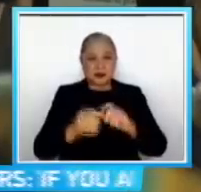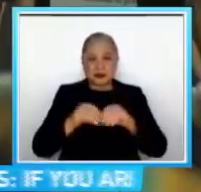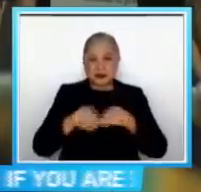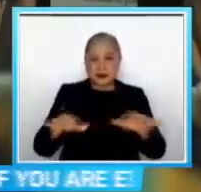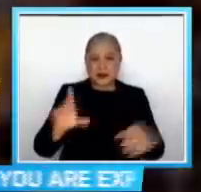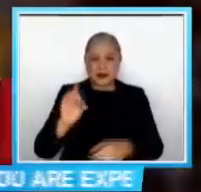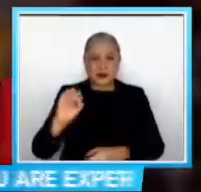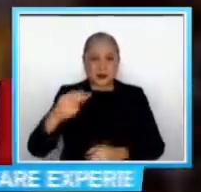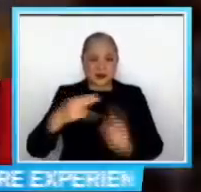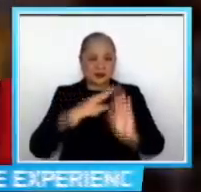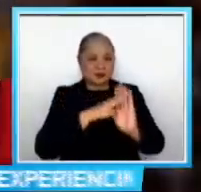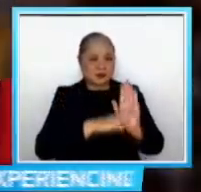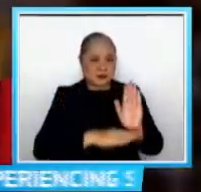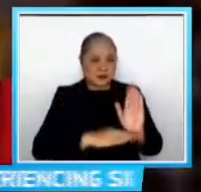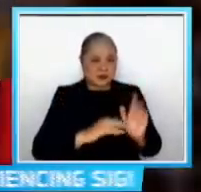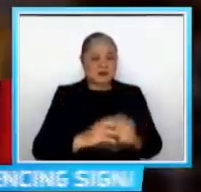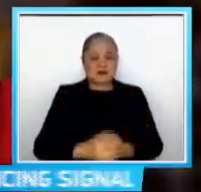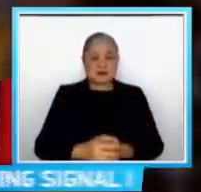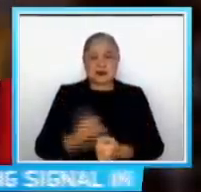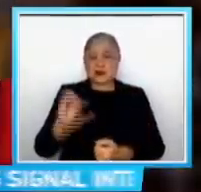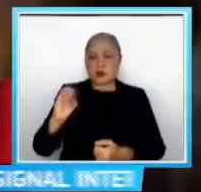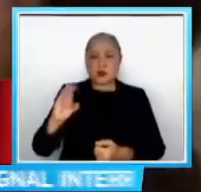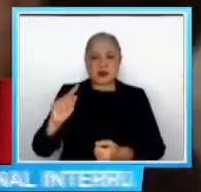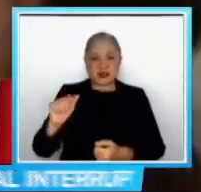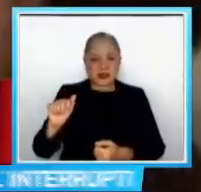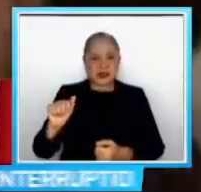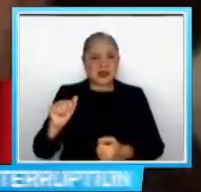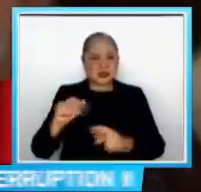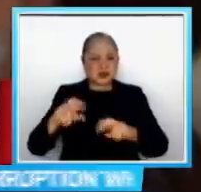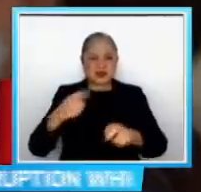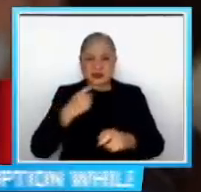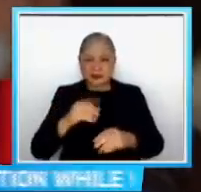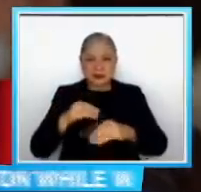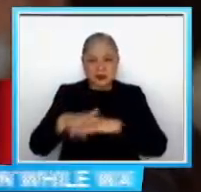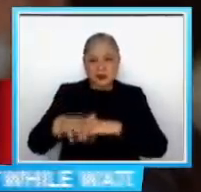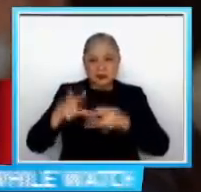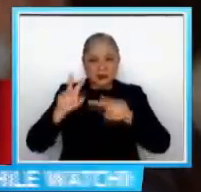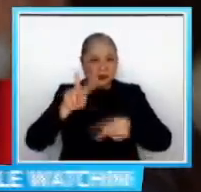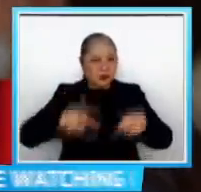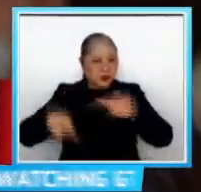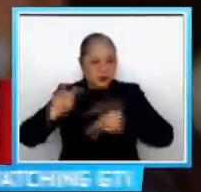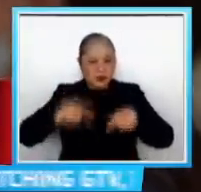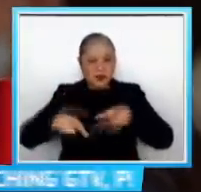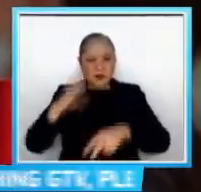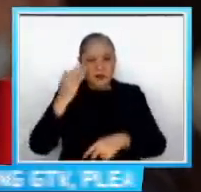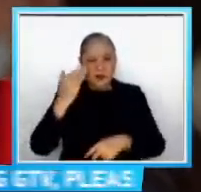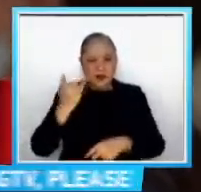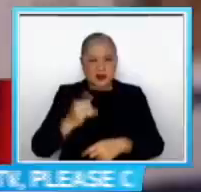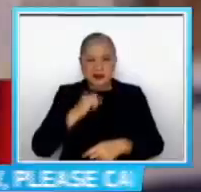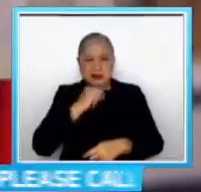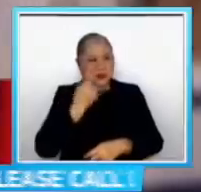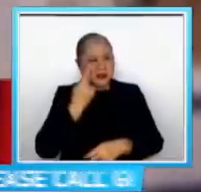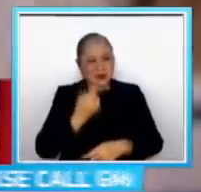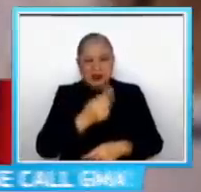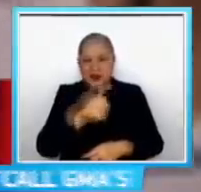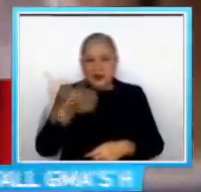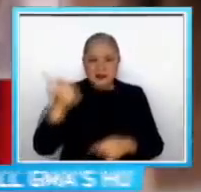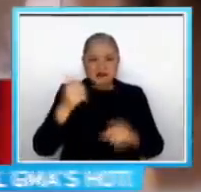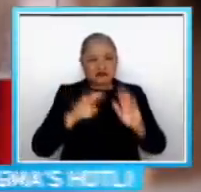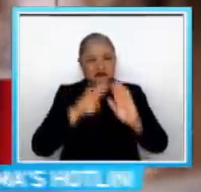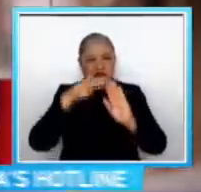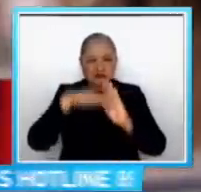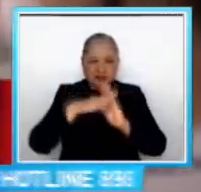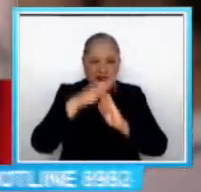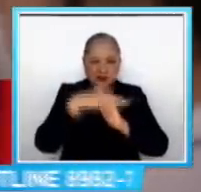Sinabi ng Octa na posibleng maapektuhan ang kanilang monitoring Dahil hindi na nila makikita ang ibang trend Simula nitong